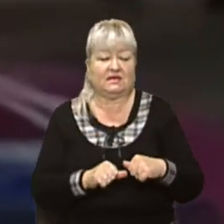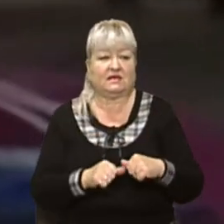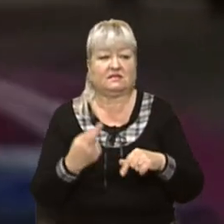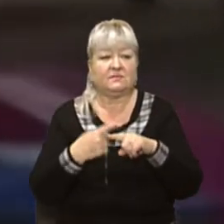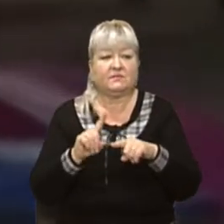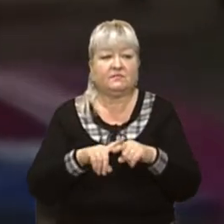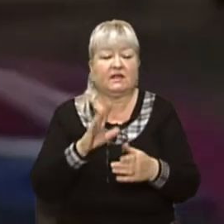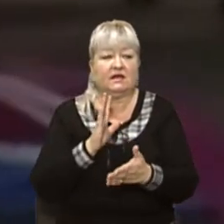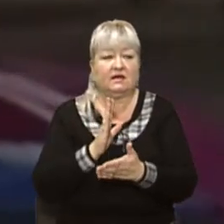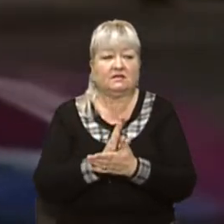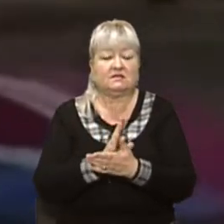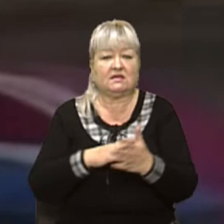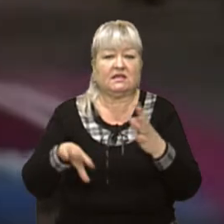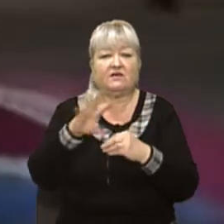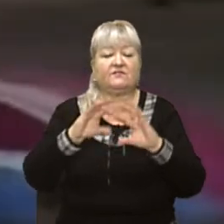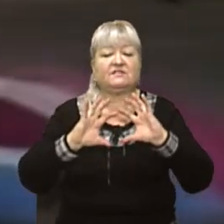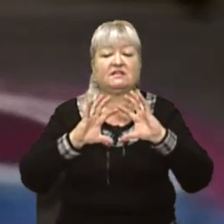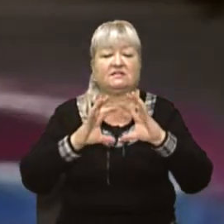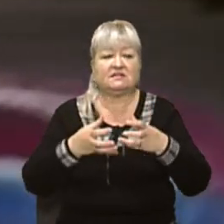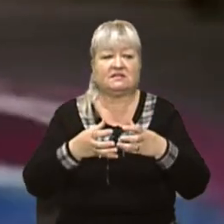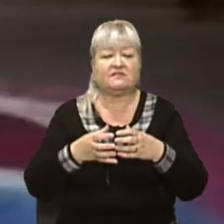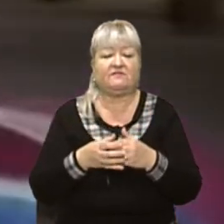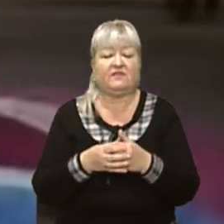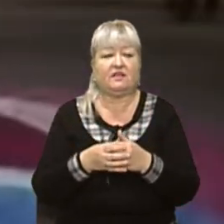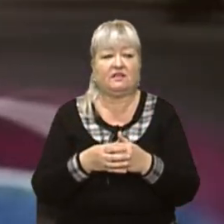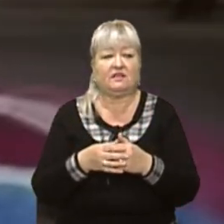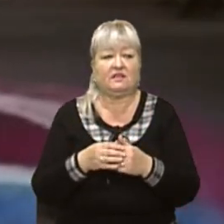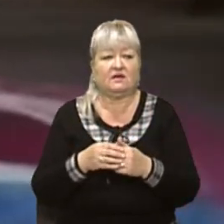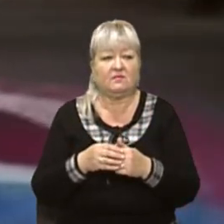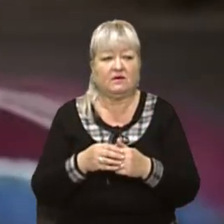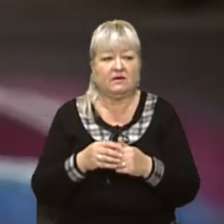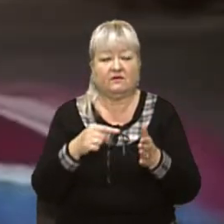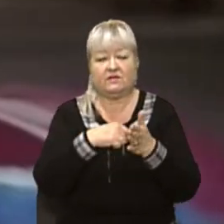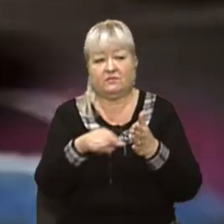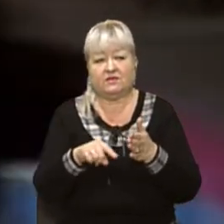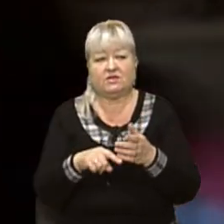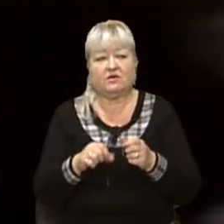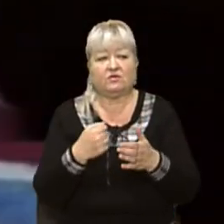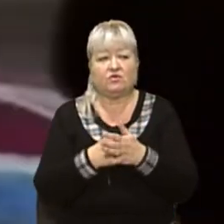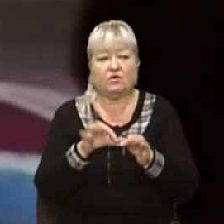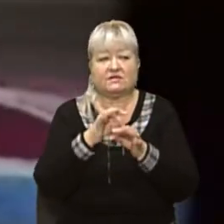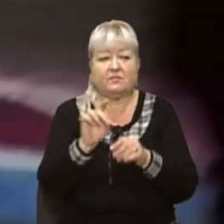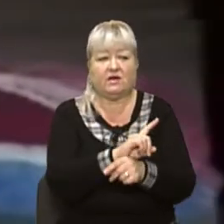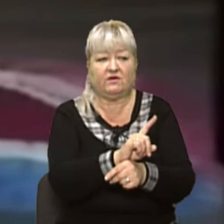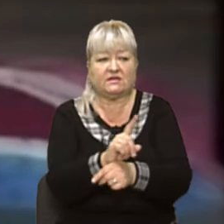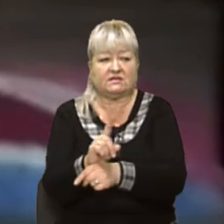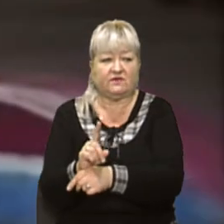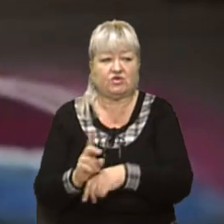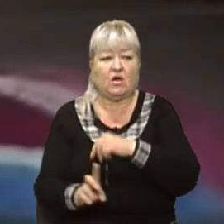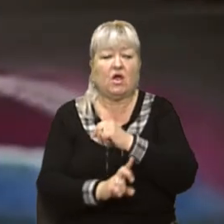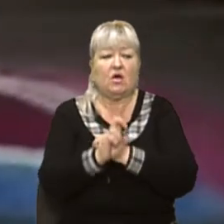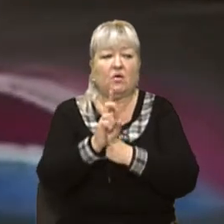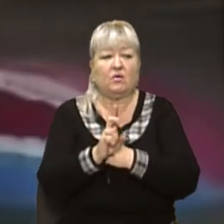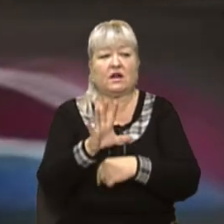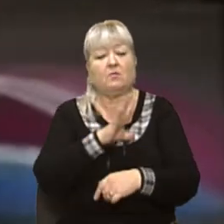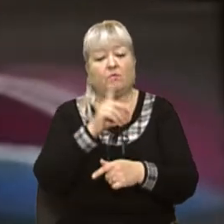обізнаності про перинатальну втрату та горе у всьому світі. До запалювання свічок у храмі Святого Юра відслужили